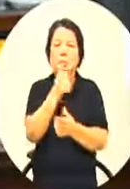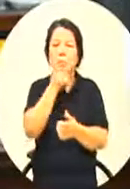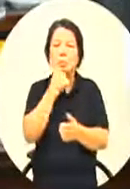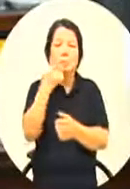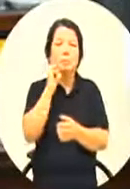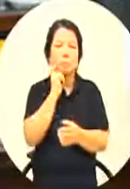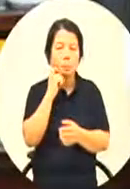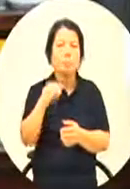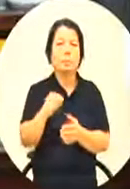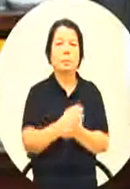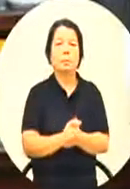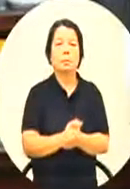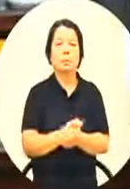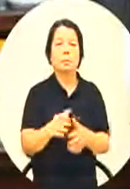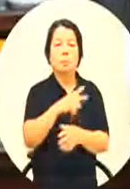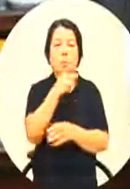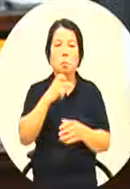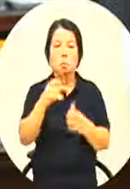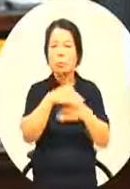言的关系消灭了